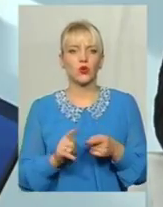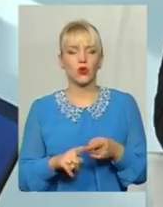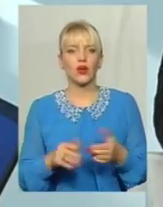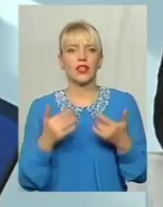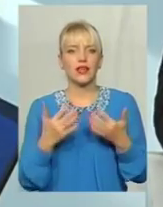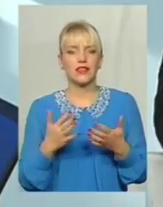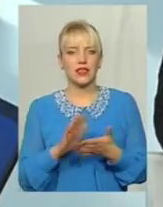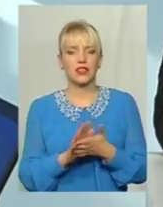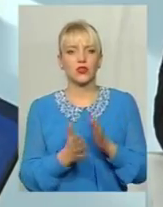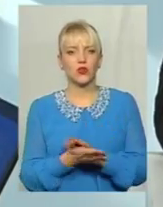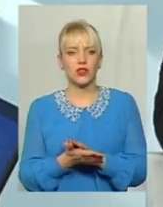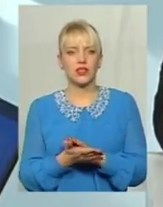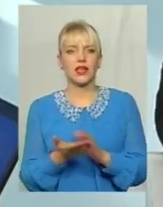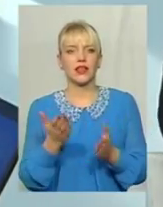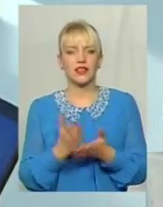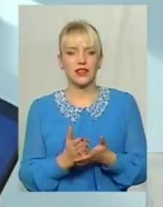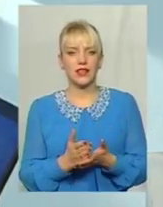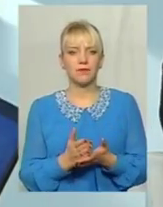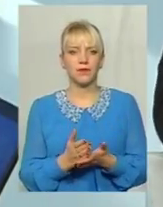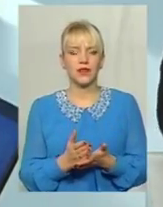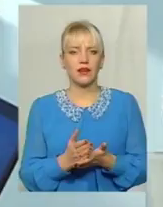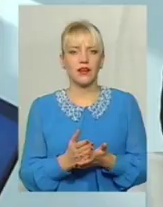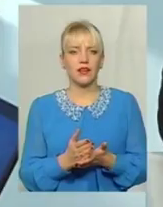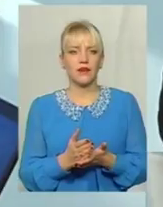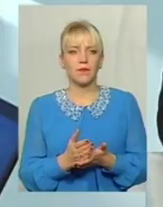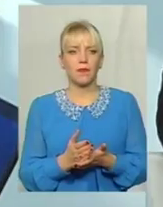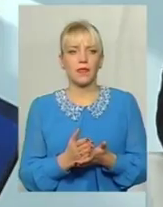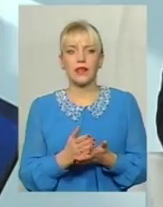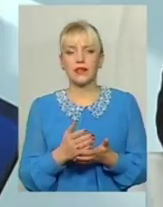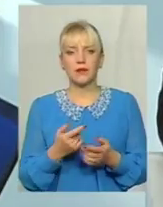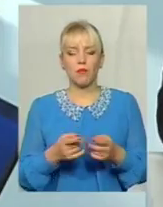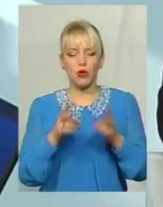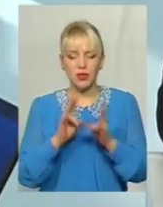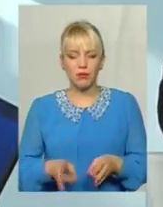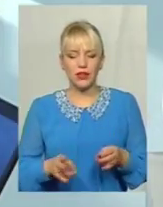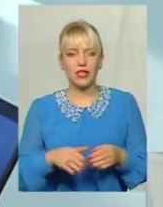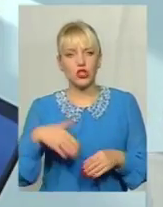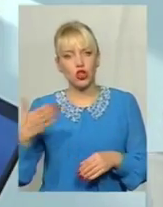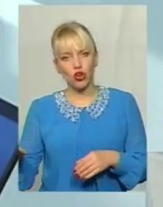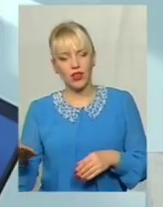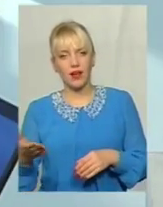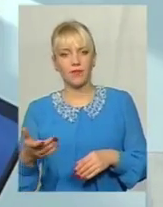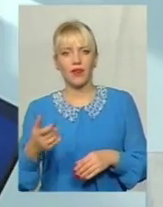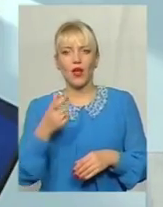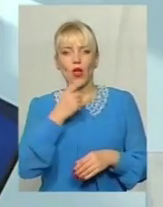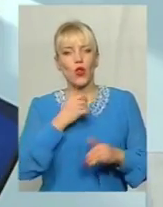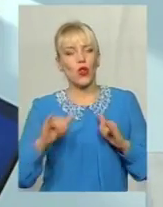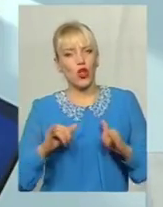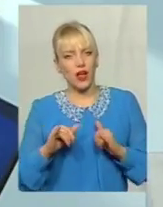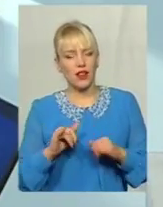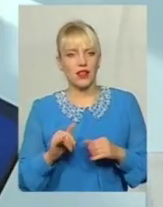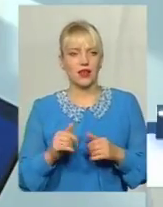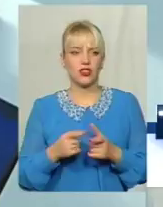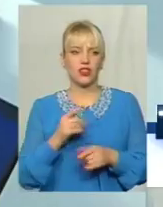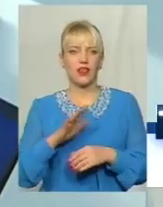ситуація заходить критично і наскільки потерпіла сторона все-таки лояльно чи нелояльно